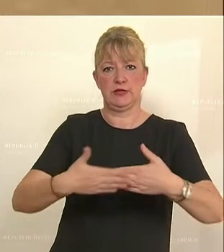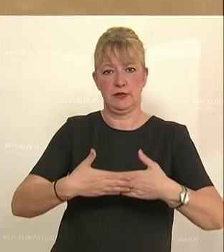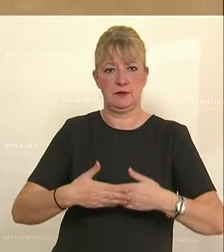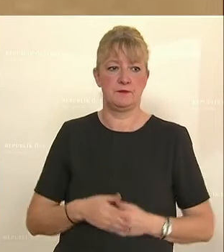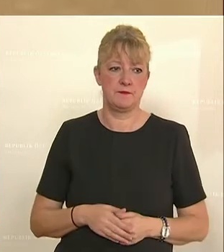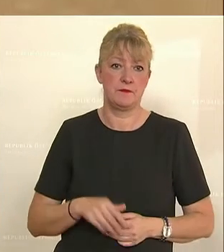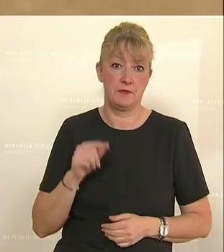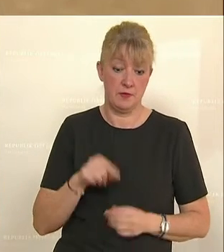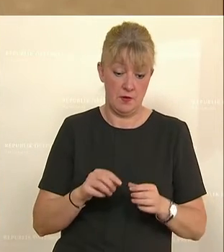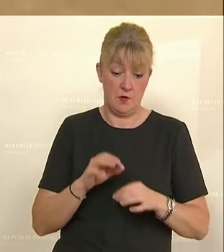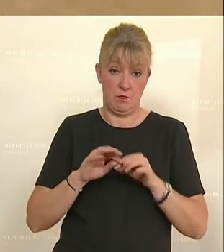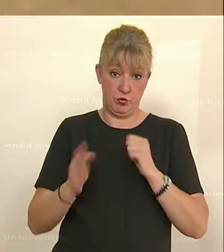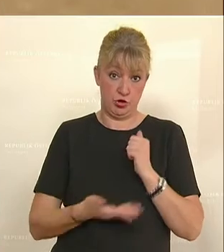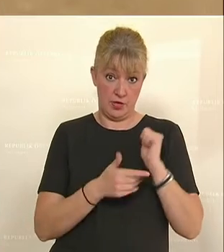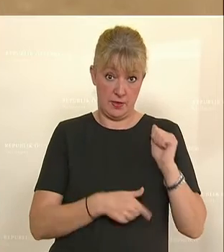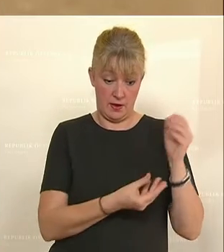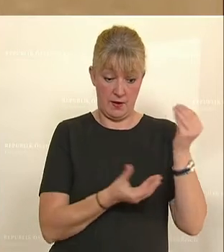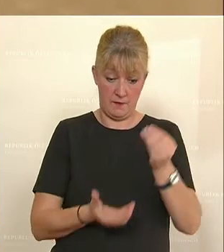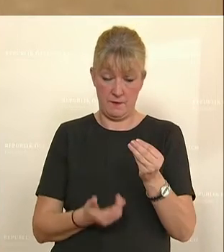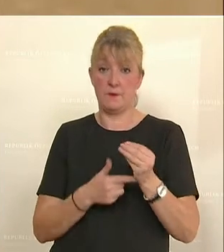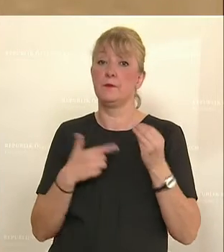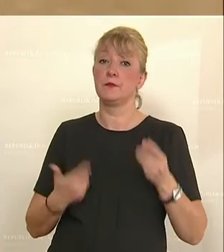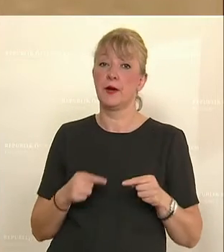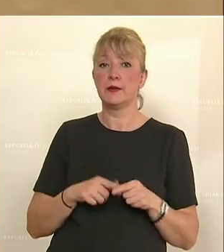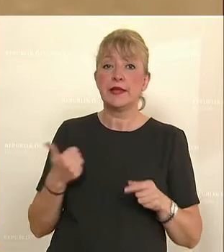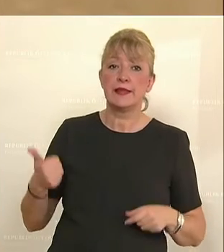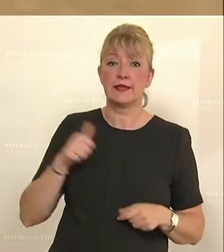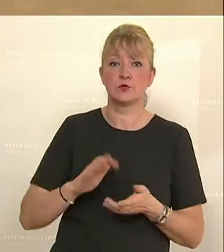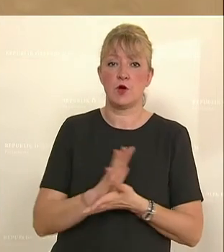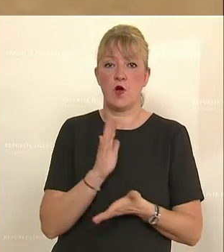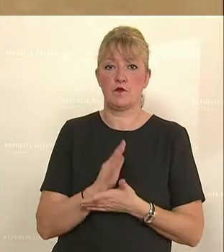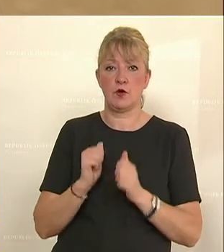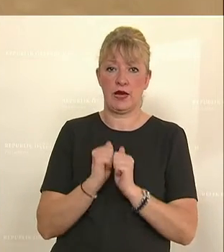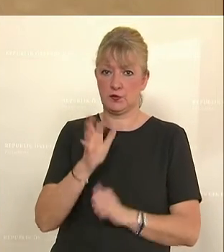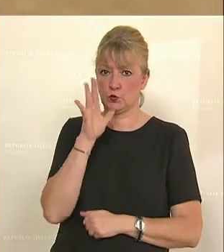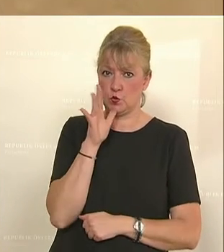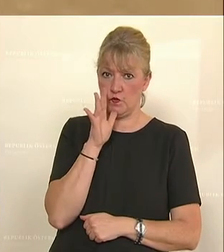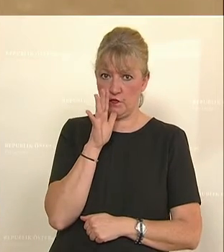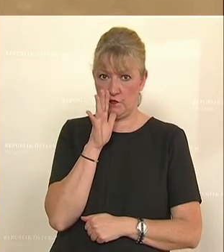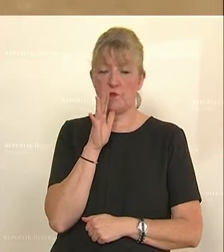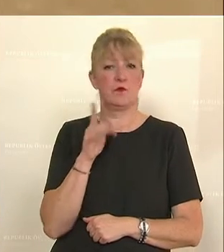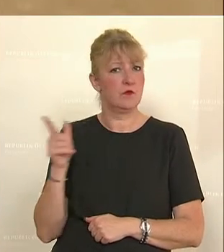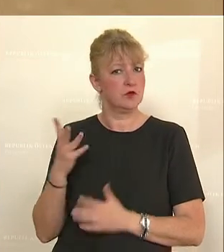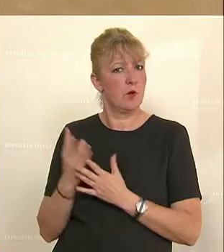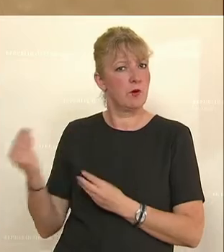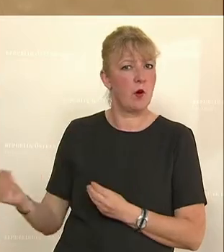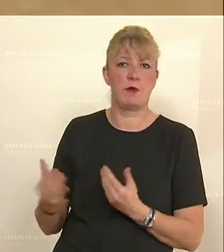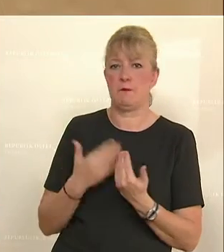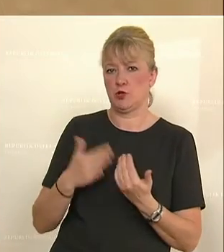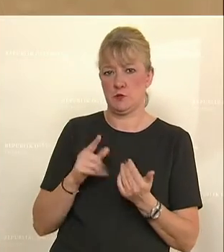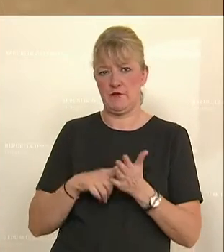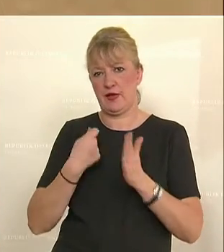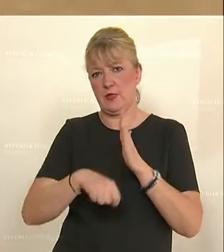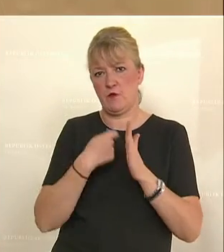Mit diesem Budget werden auch die zusätzlichen Aufgaben des Rechnungshofes, die er erhalten hat, zum Beispiel durch die